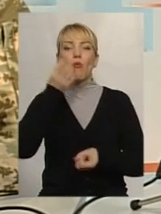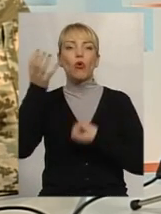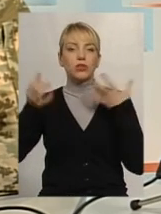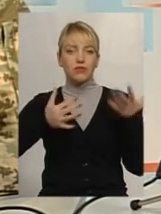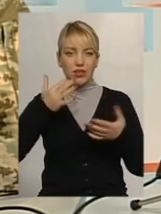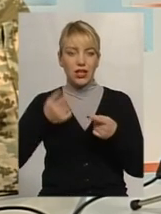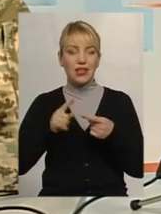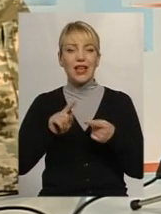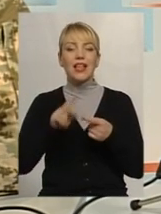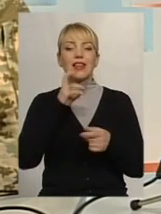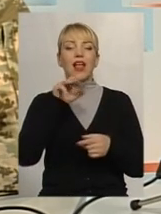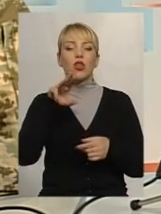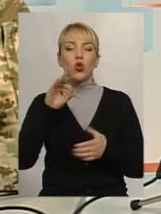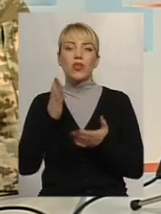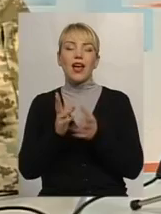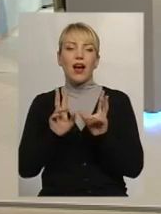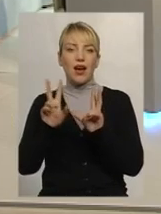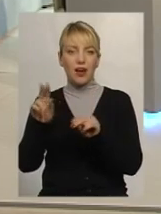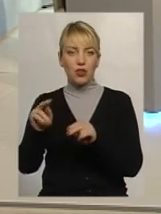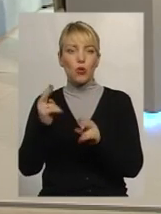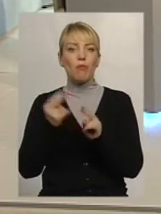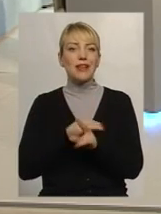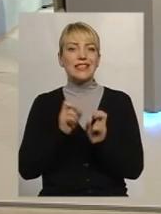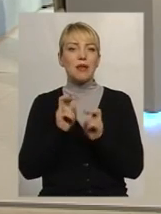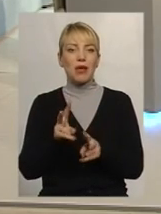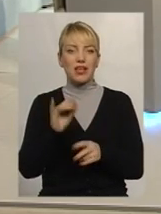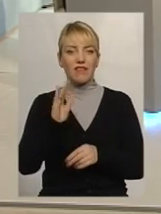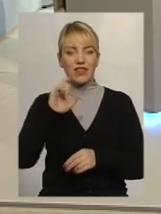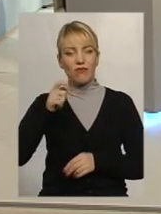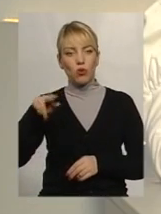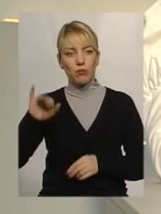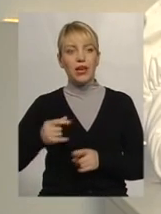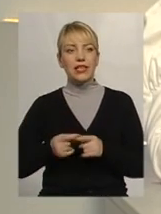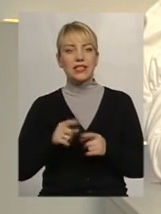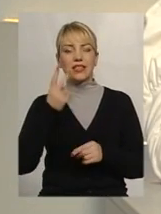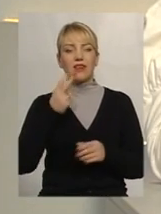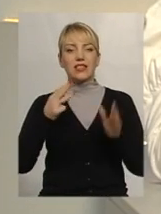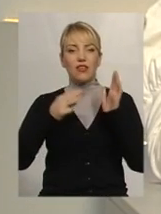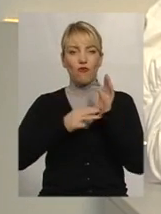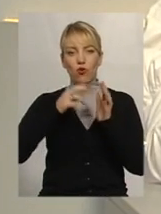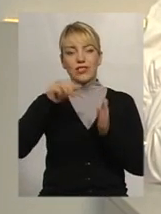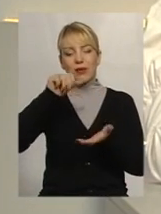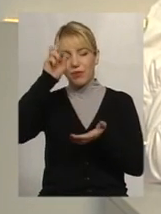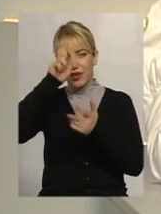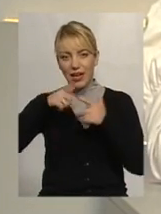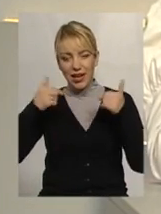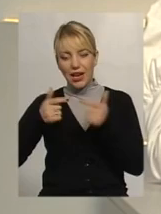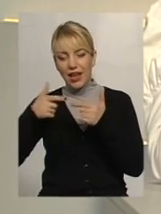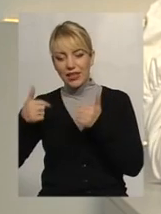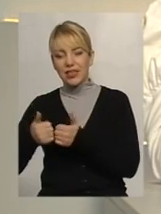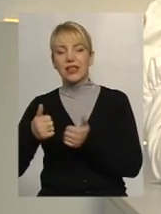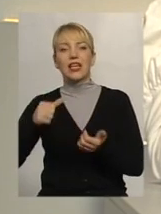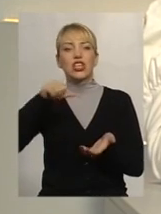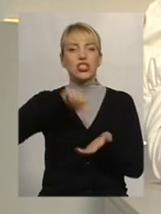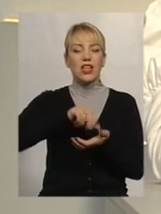форпостом безпеки в Європі. Все ж таки, ці 28 країн-членів НАТО, вони здійснюють членські внески, так?